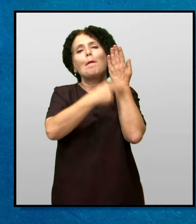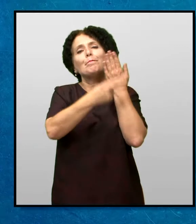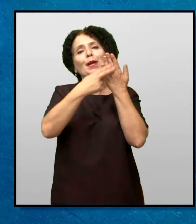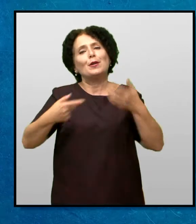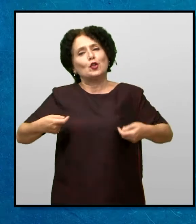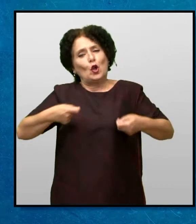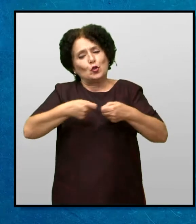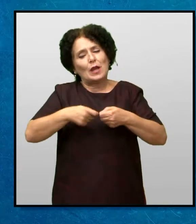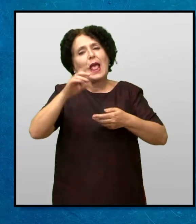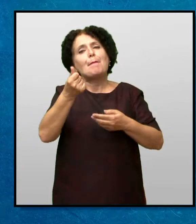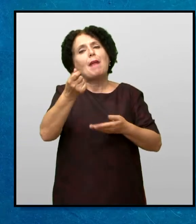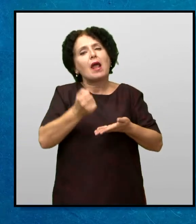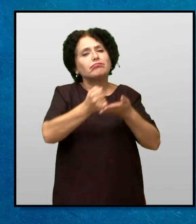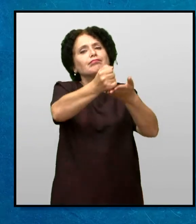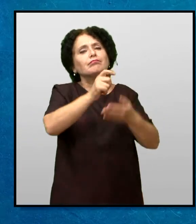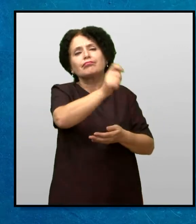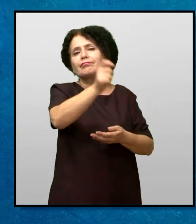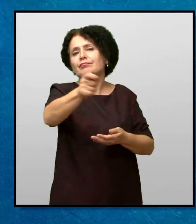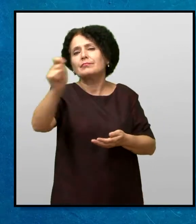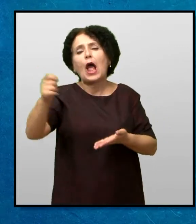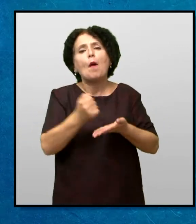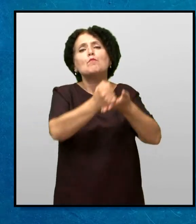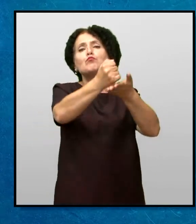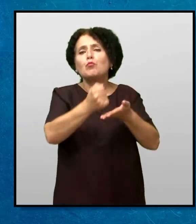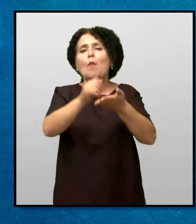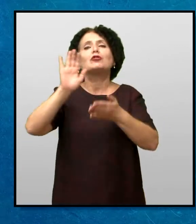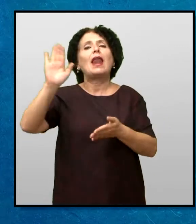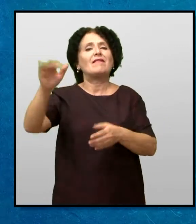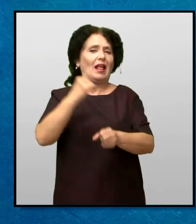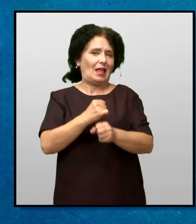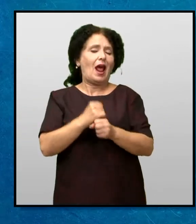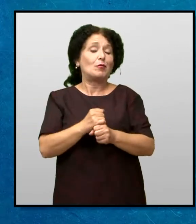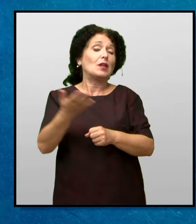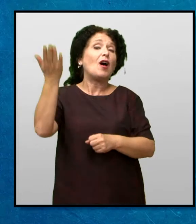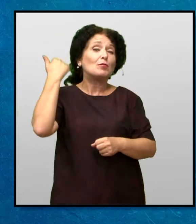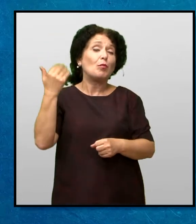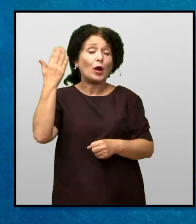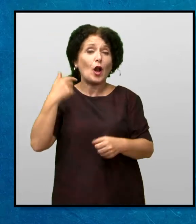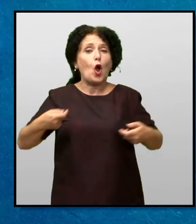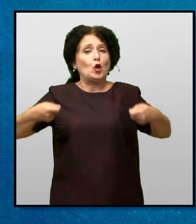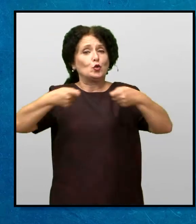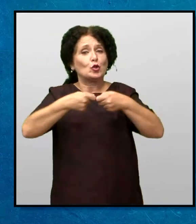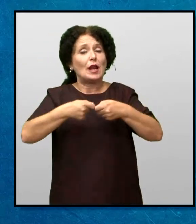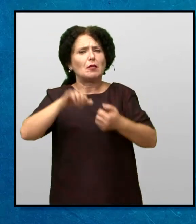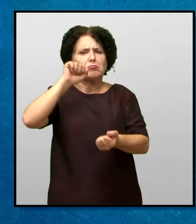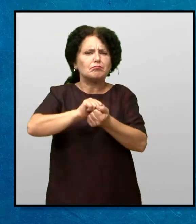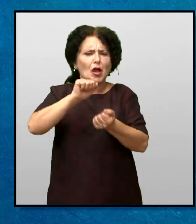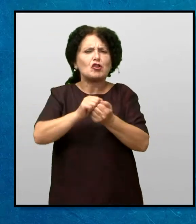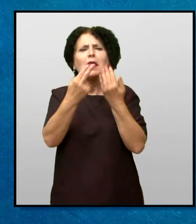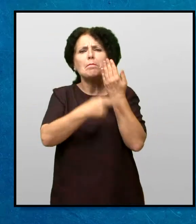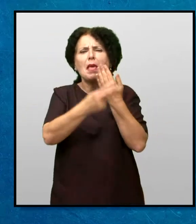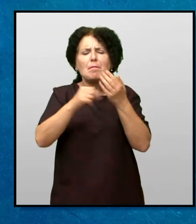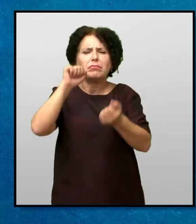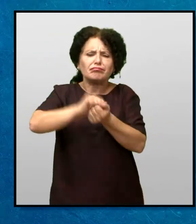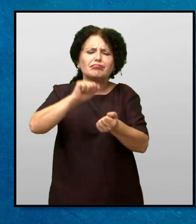Сдруженије И со пари ја помагаше нивната работа Од тоа време Сдруженијата отпечете